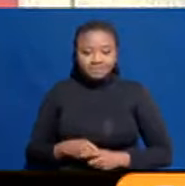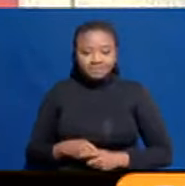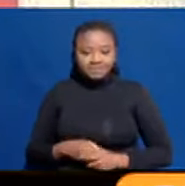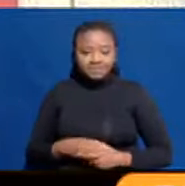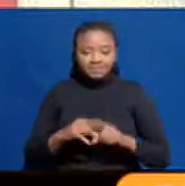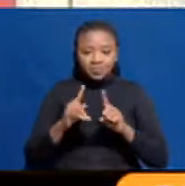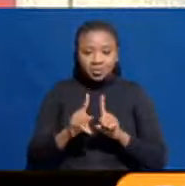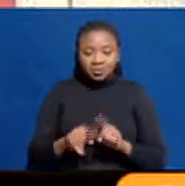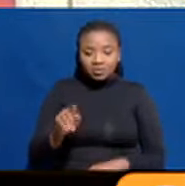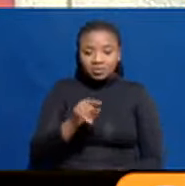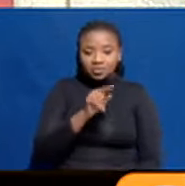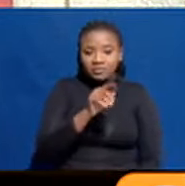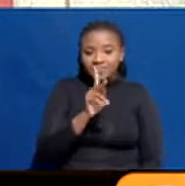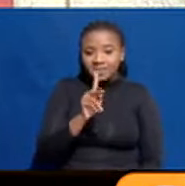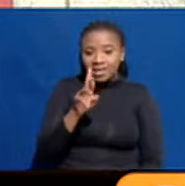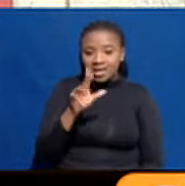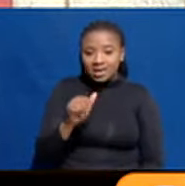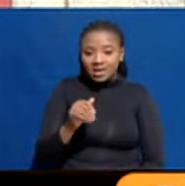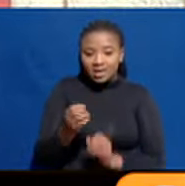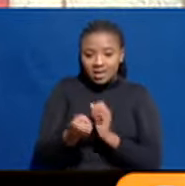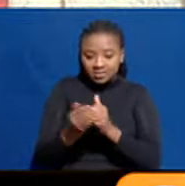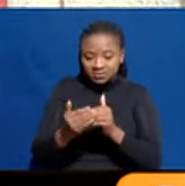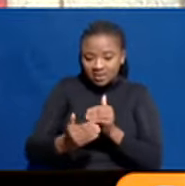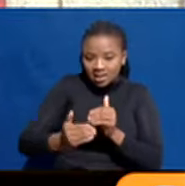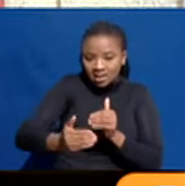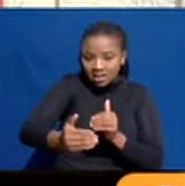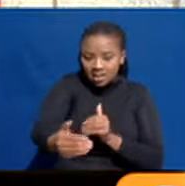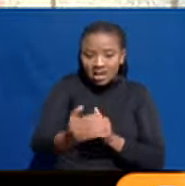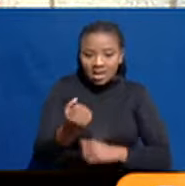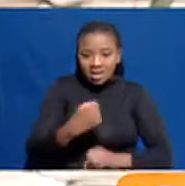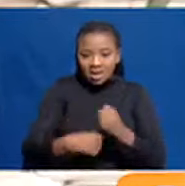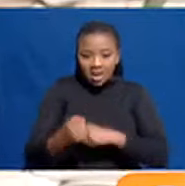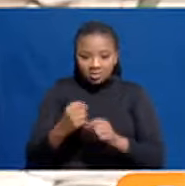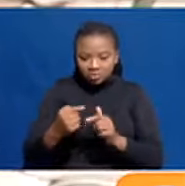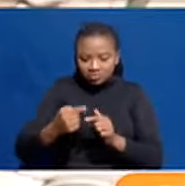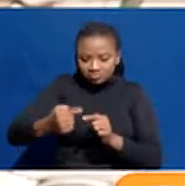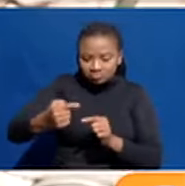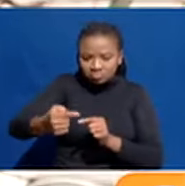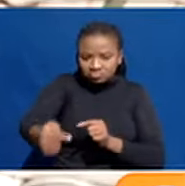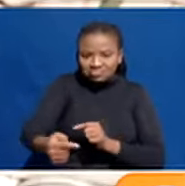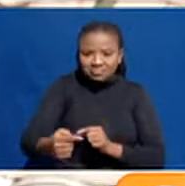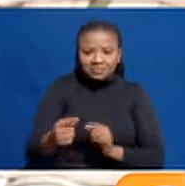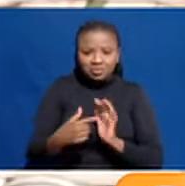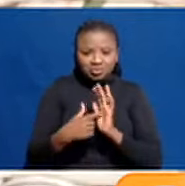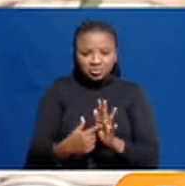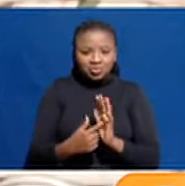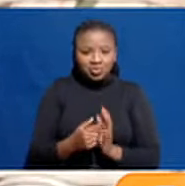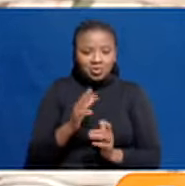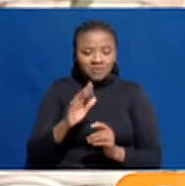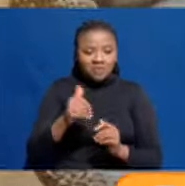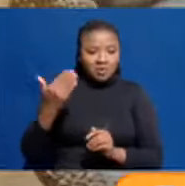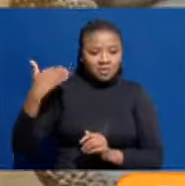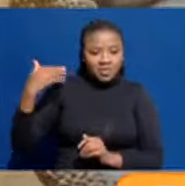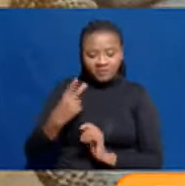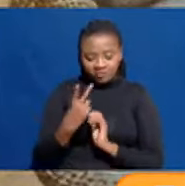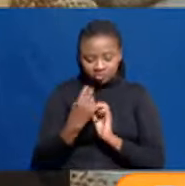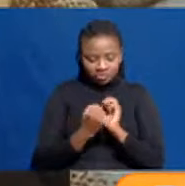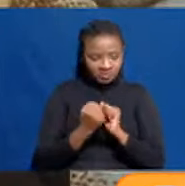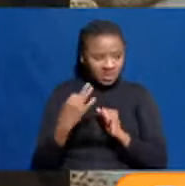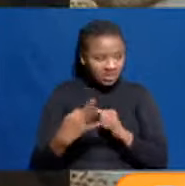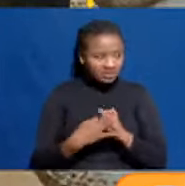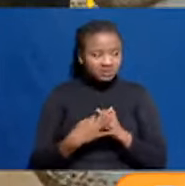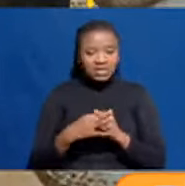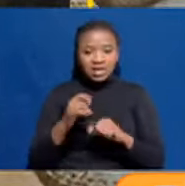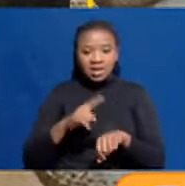PI kiorodhesha msururu wa matukio ya nae onyesha jukumulaki kwa sukari hiyo tangu mwaka 1218 wakati